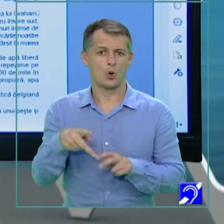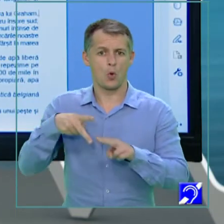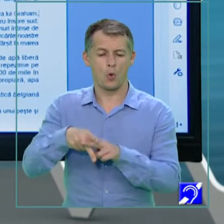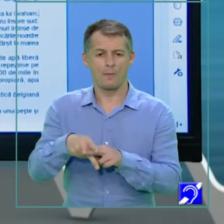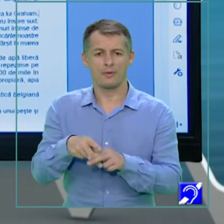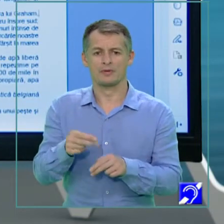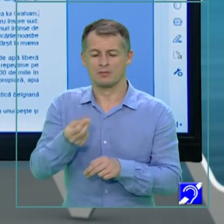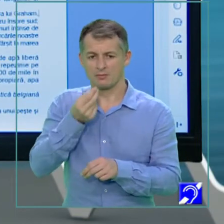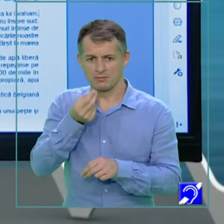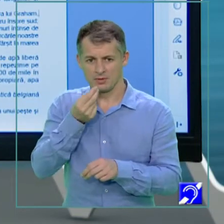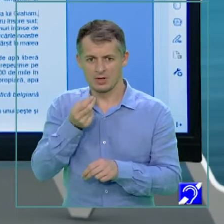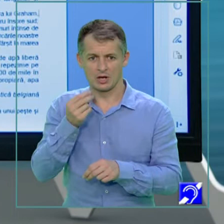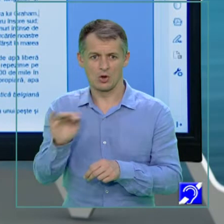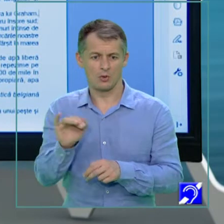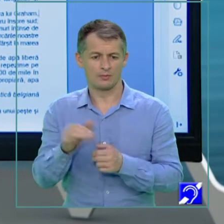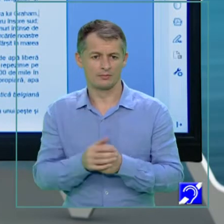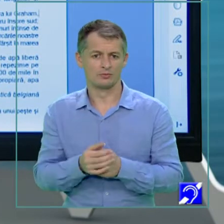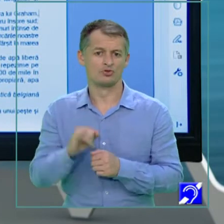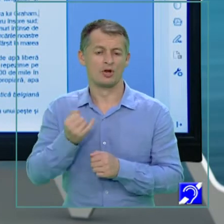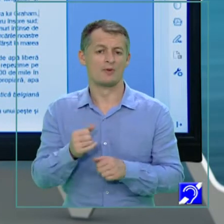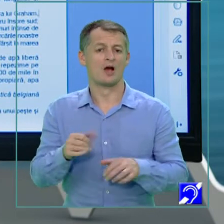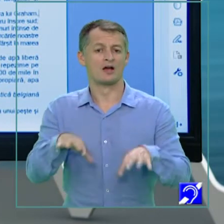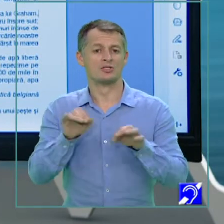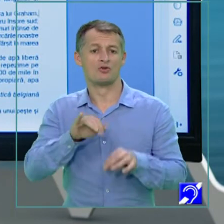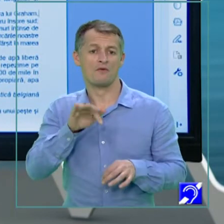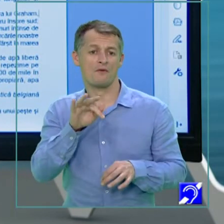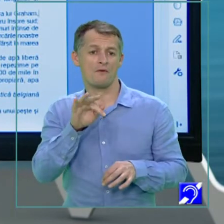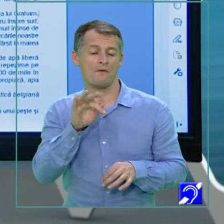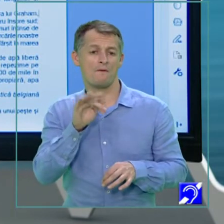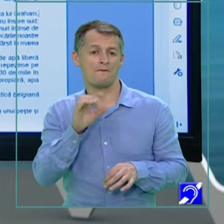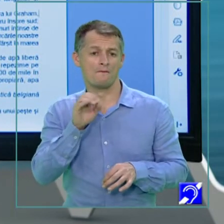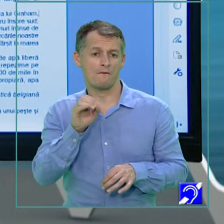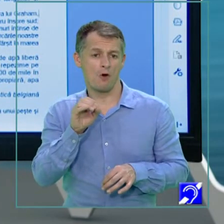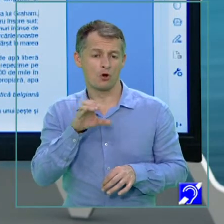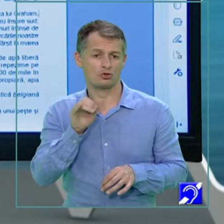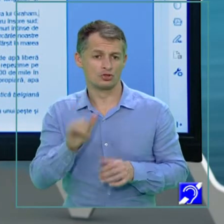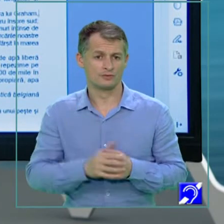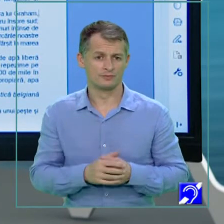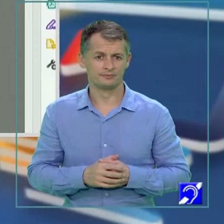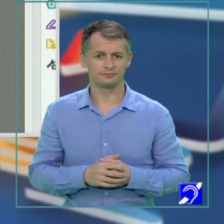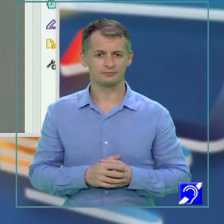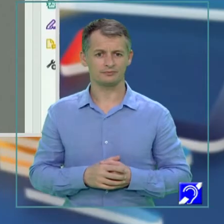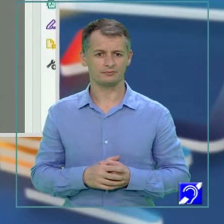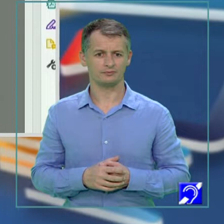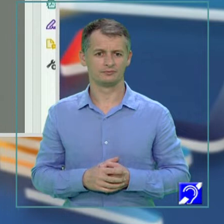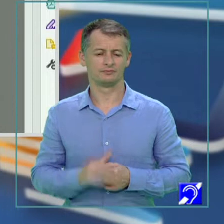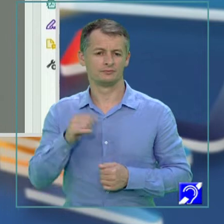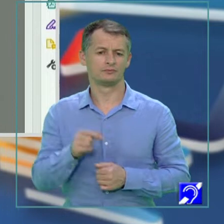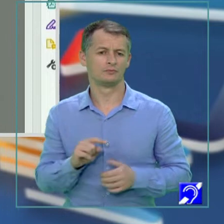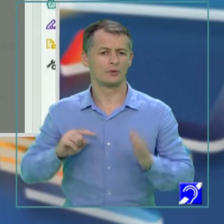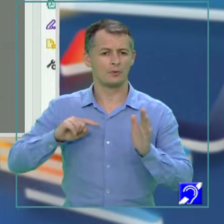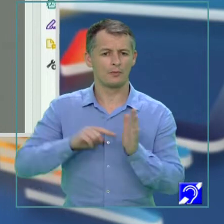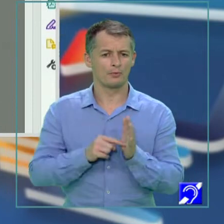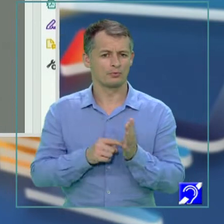găsit în strâmbtoarea lui de jurlaș și mai ales o specie numită foca lui Odel. Un punct